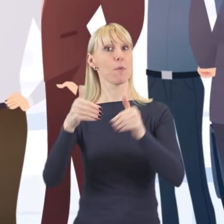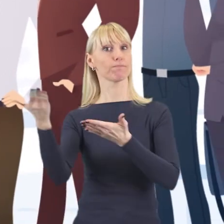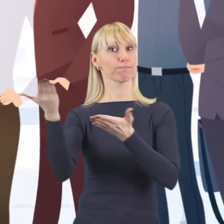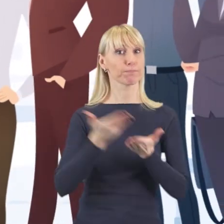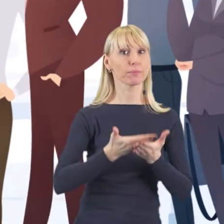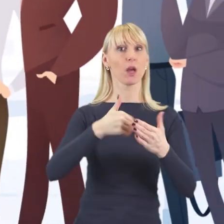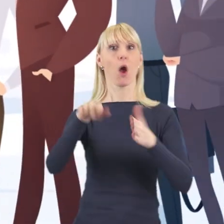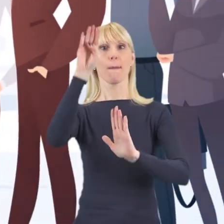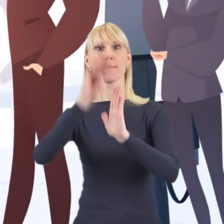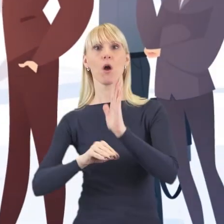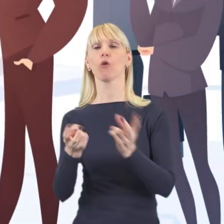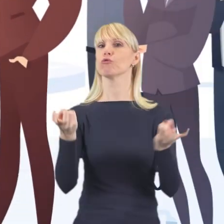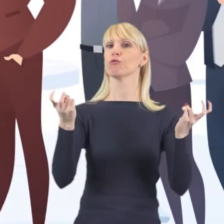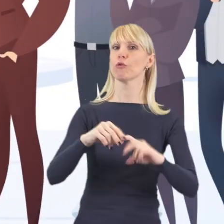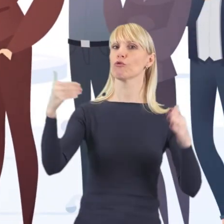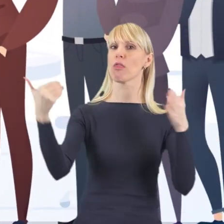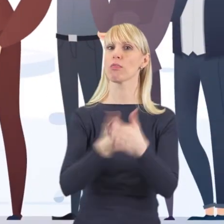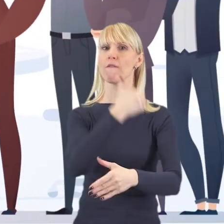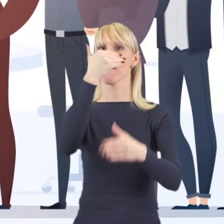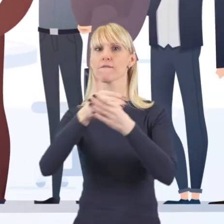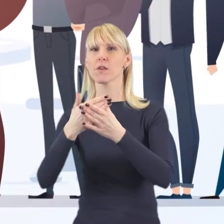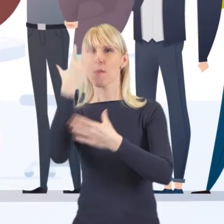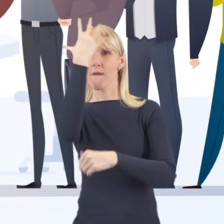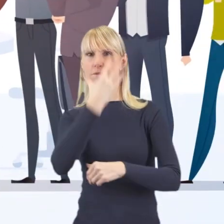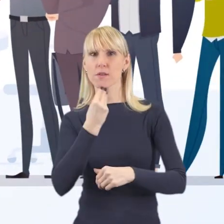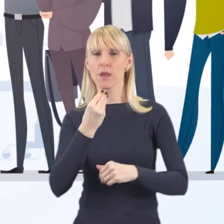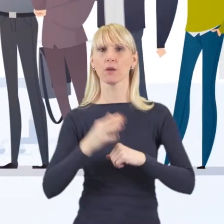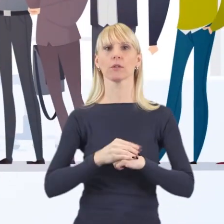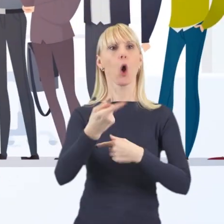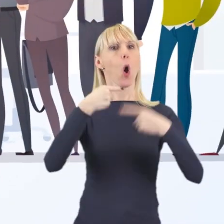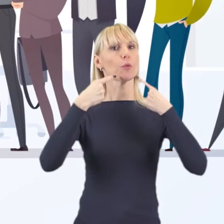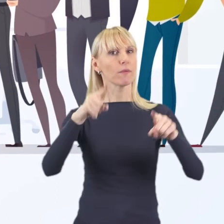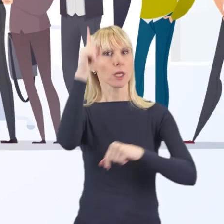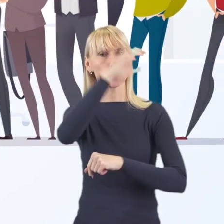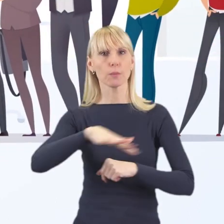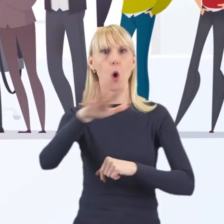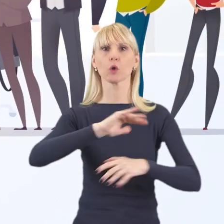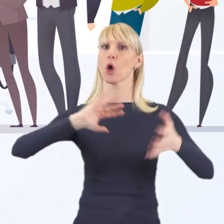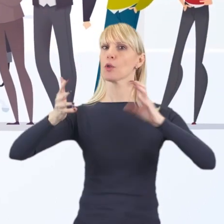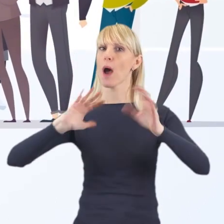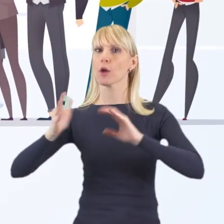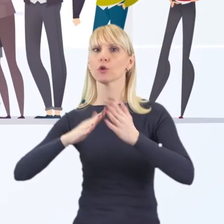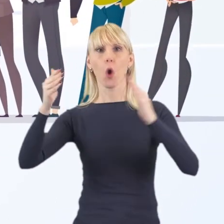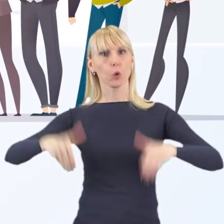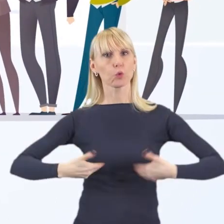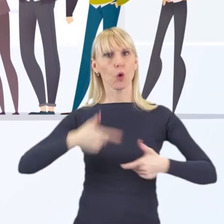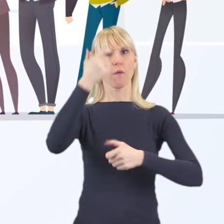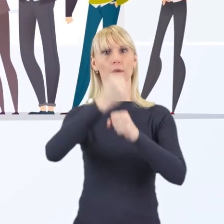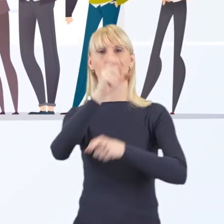programie. Twórz z nami dobry wizerunek swojej firmy. Odpowiedzialnej społecznie, dbającej o zdrowie pracowników.